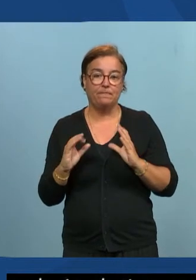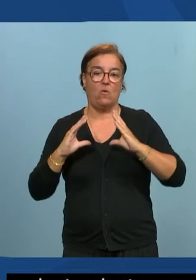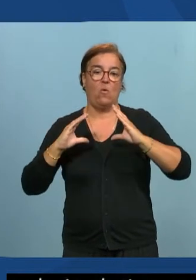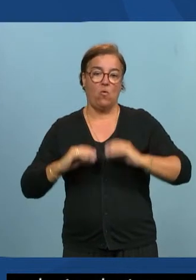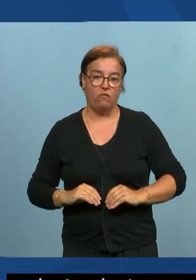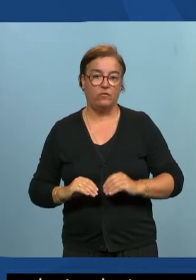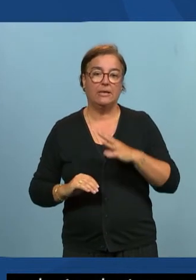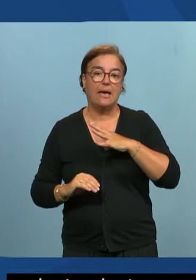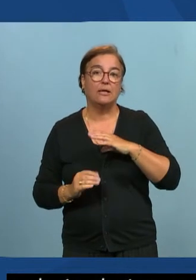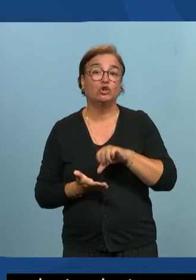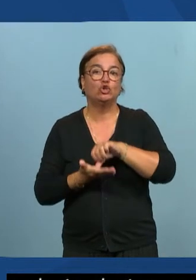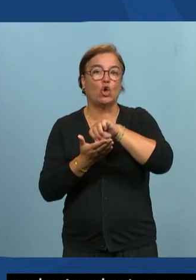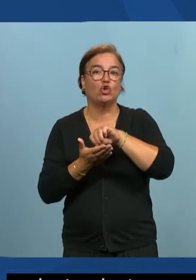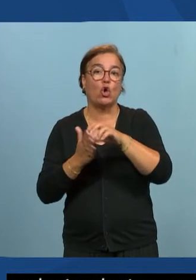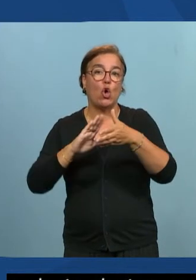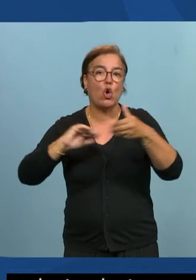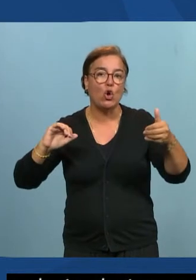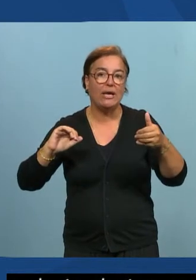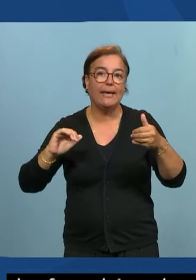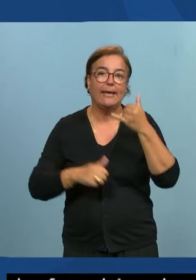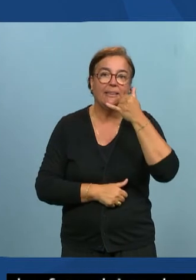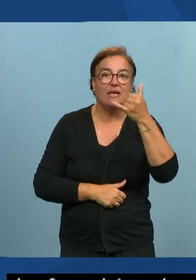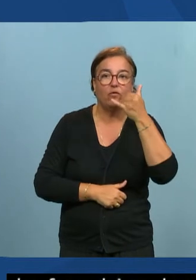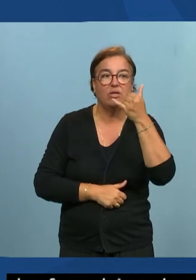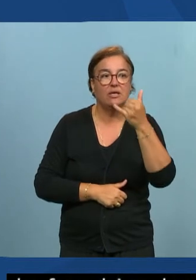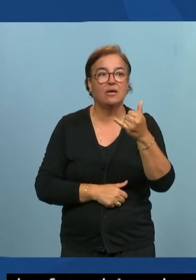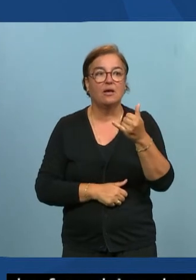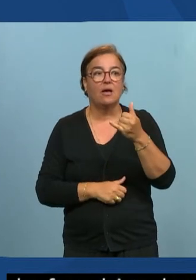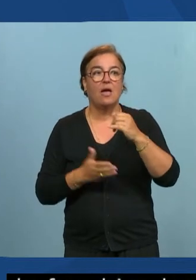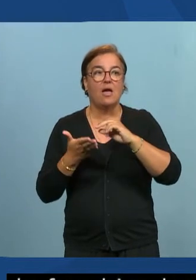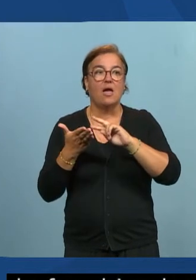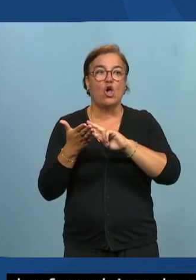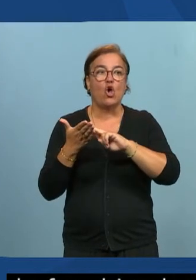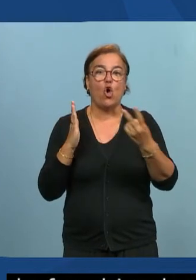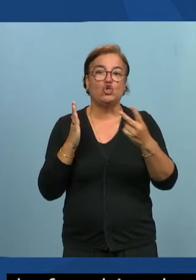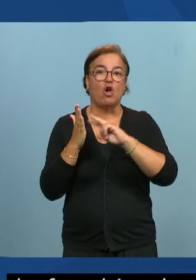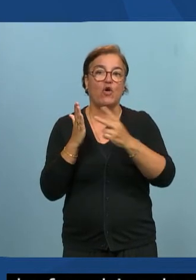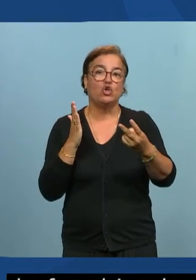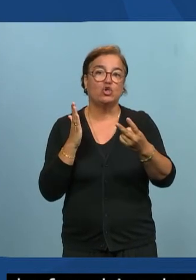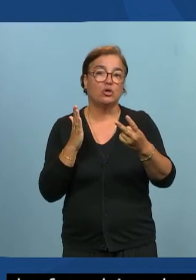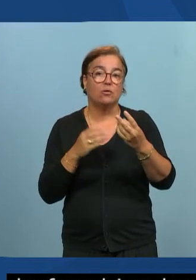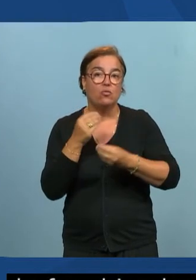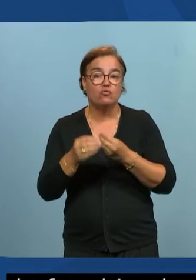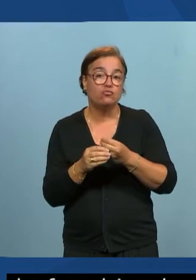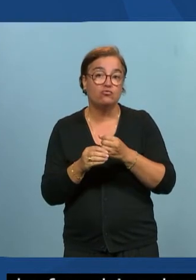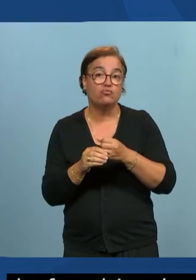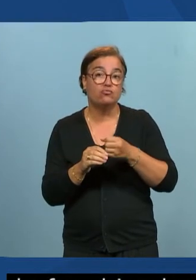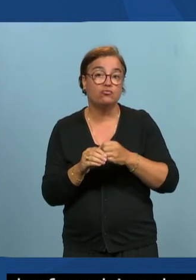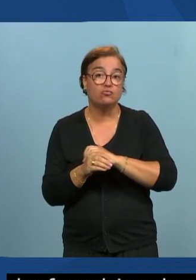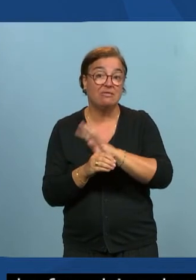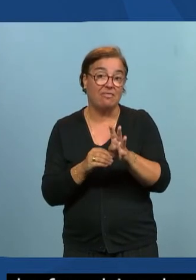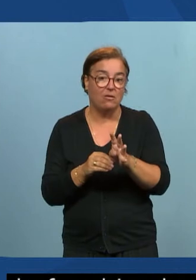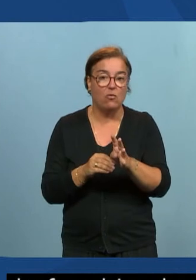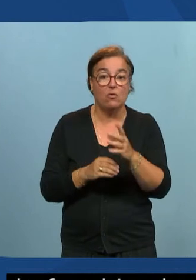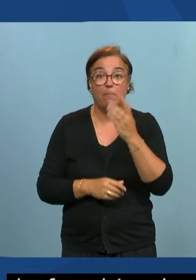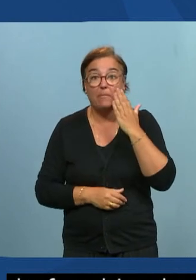centre en la téléphonie par Roger Voice ou ACO qui permet de téléphoner mais c'est pas toujours le cas ou